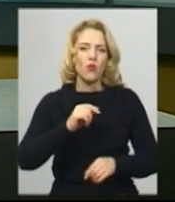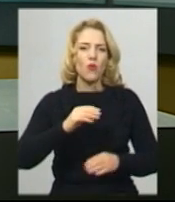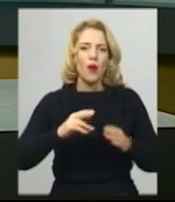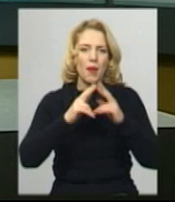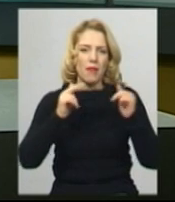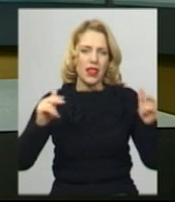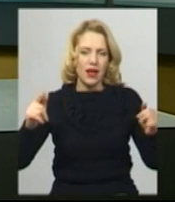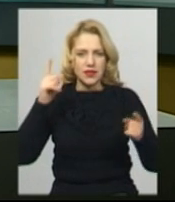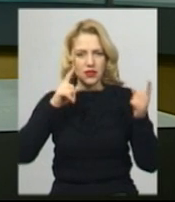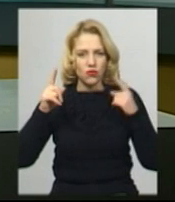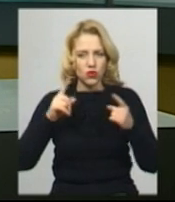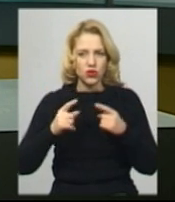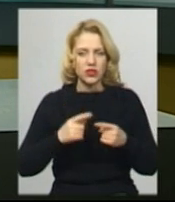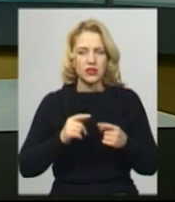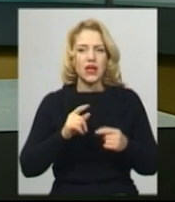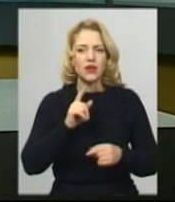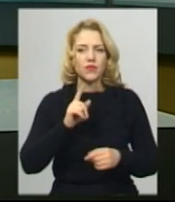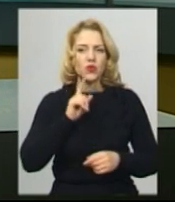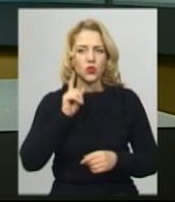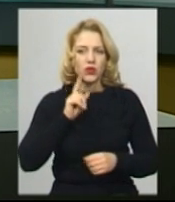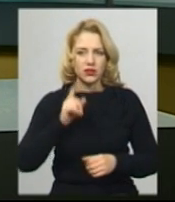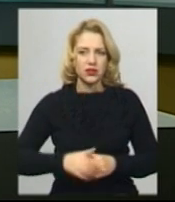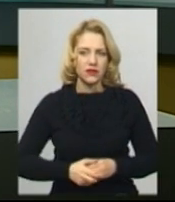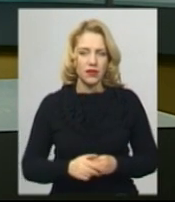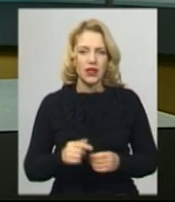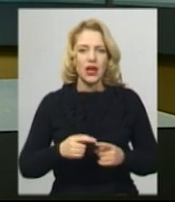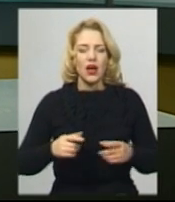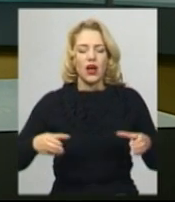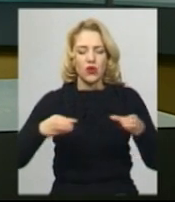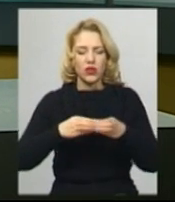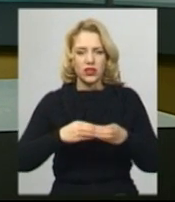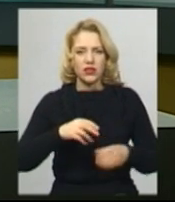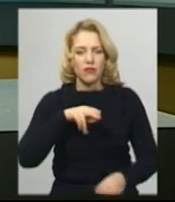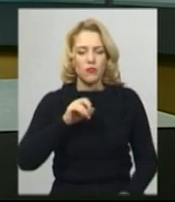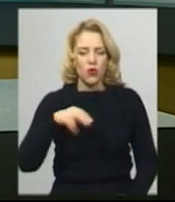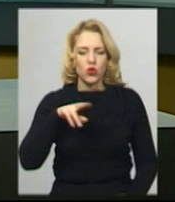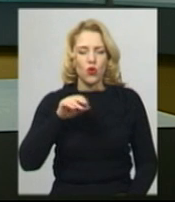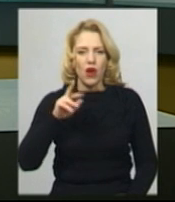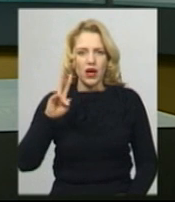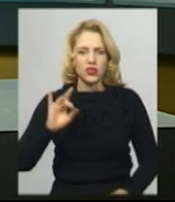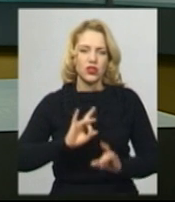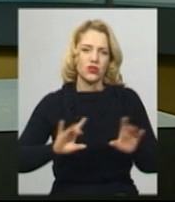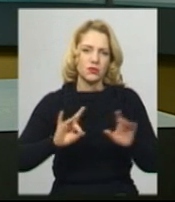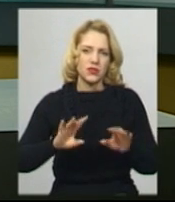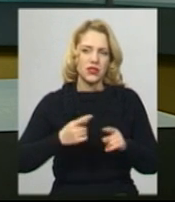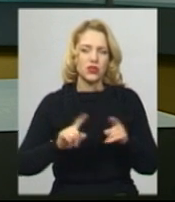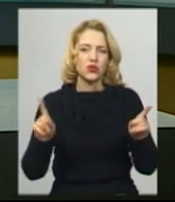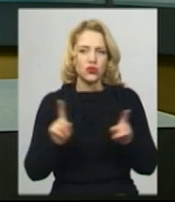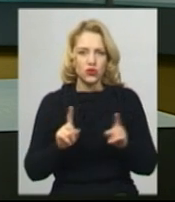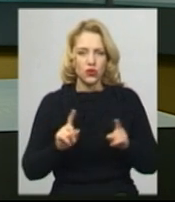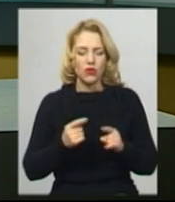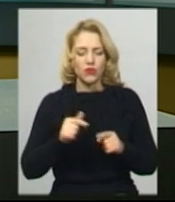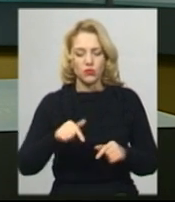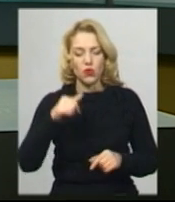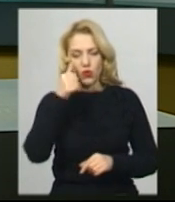Хореограф народного художнього колективу ансамблю «Танцю подолянчики» Лариса Гурєєва розповіла, цього року в фестивалі крім